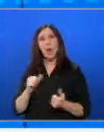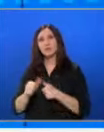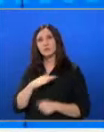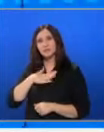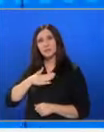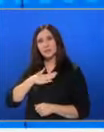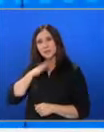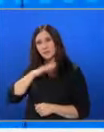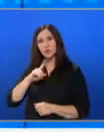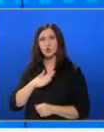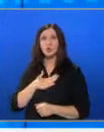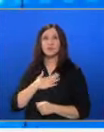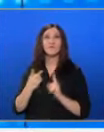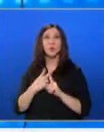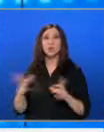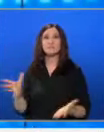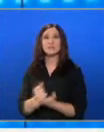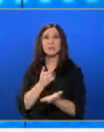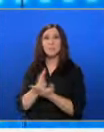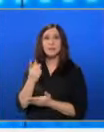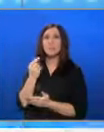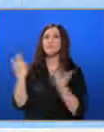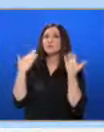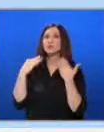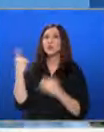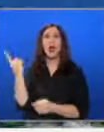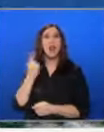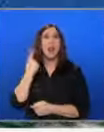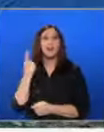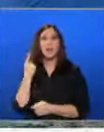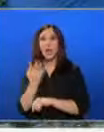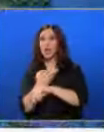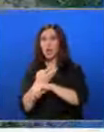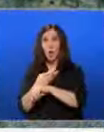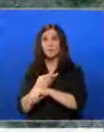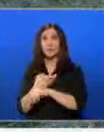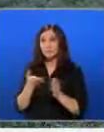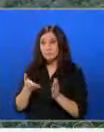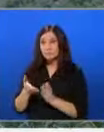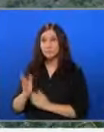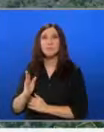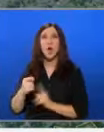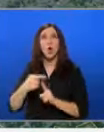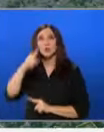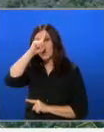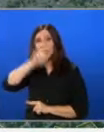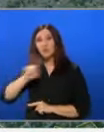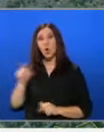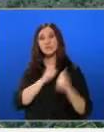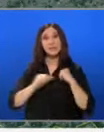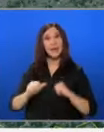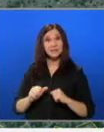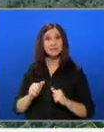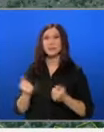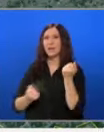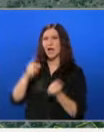Втора спасителна мисия на първата ни въздушна линейка. Този път хеликоптерът летя от София до Сандански и обратно, за